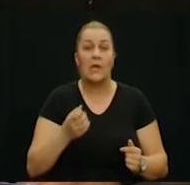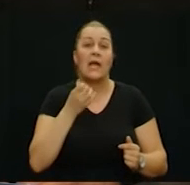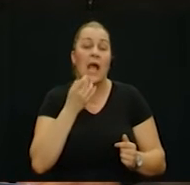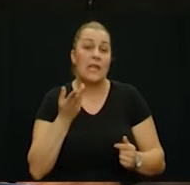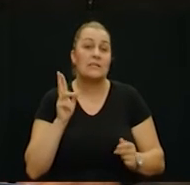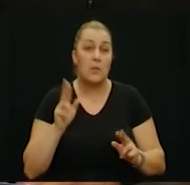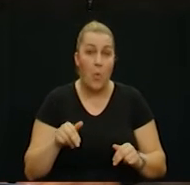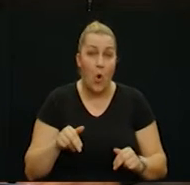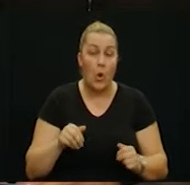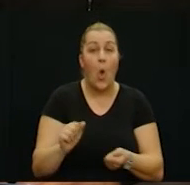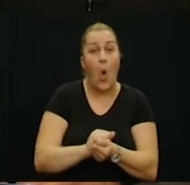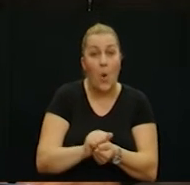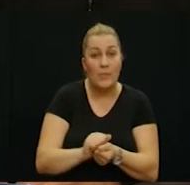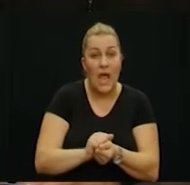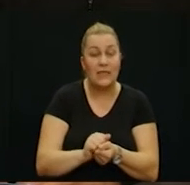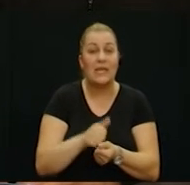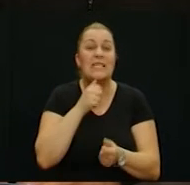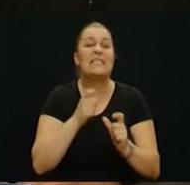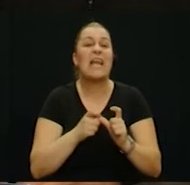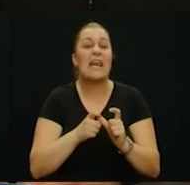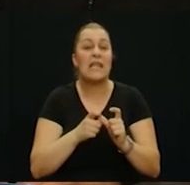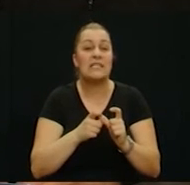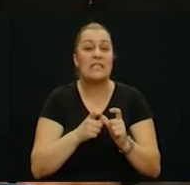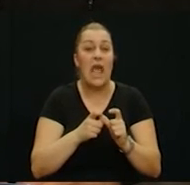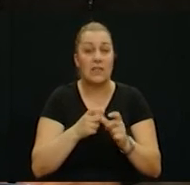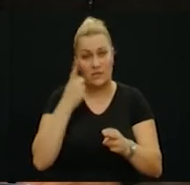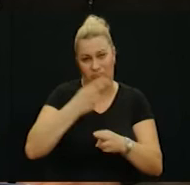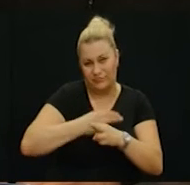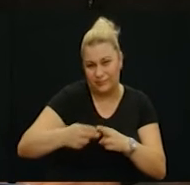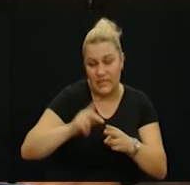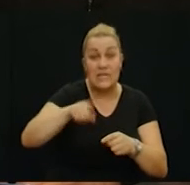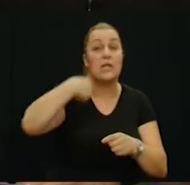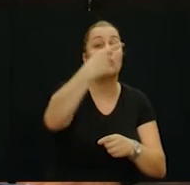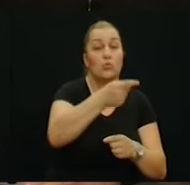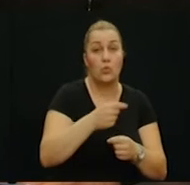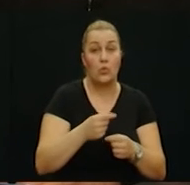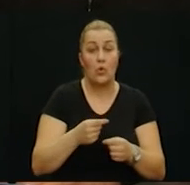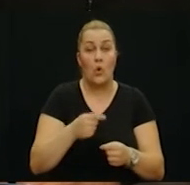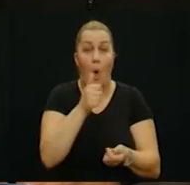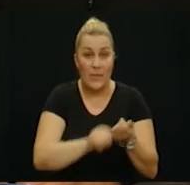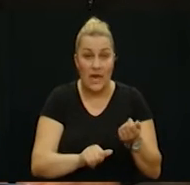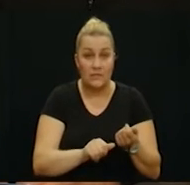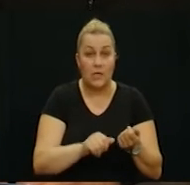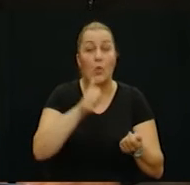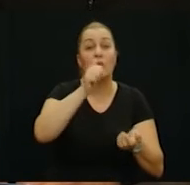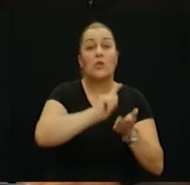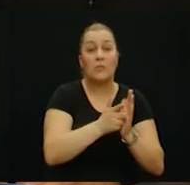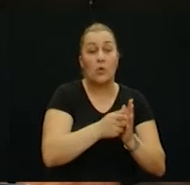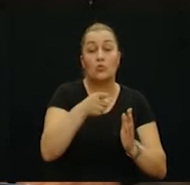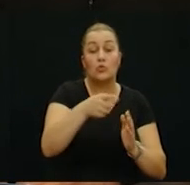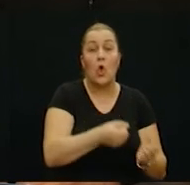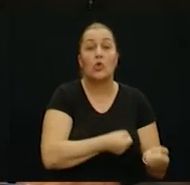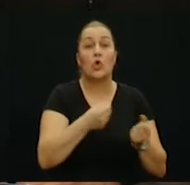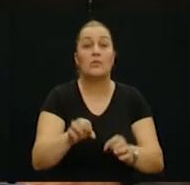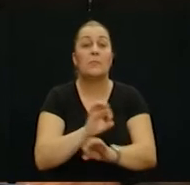da bi se moglo oprati i sterilizirati za sljedeću operaciju. U jednom trenutku joj donose mrtvog